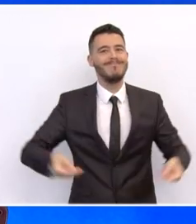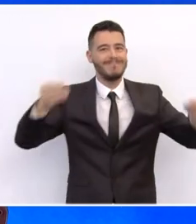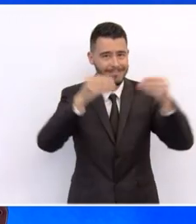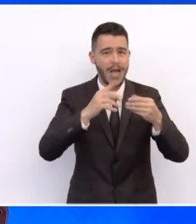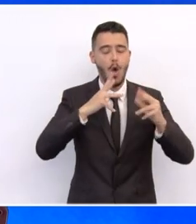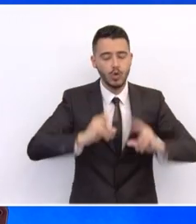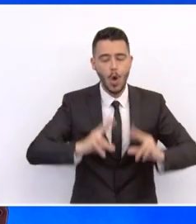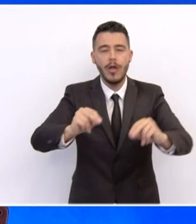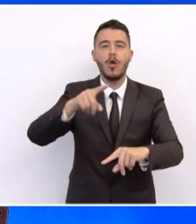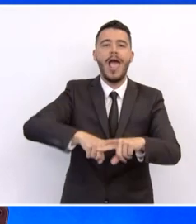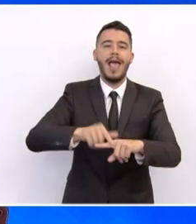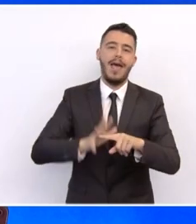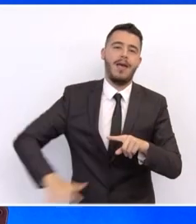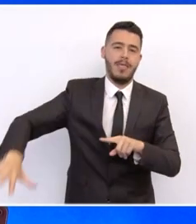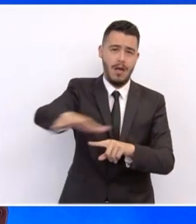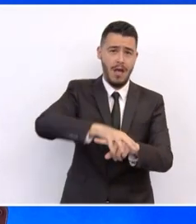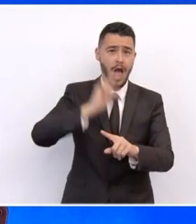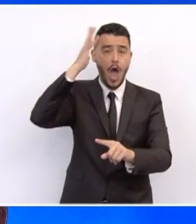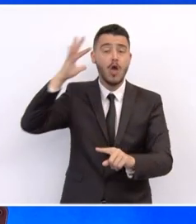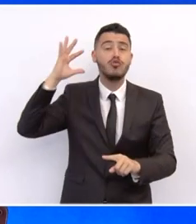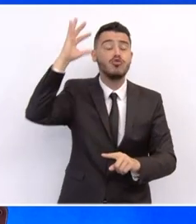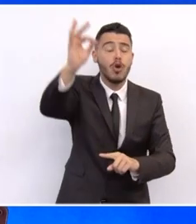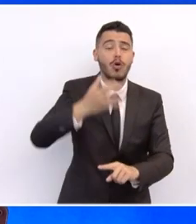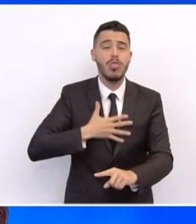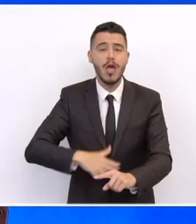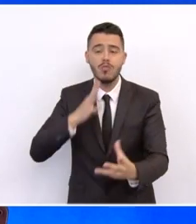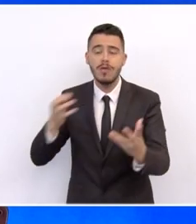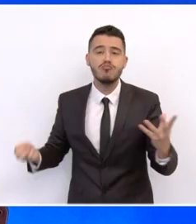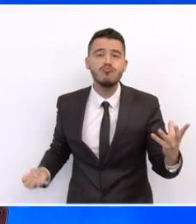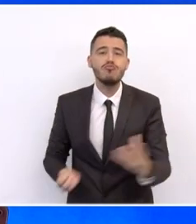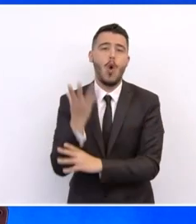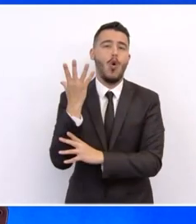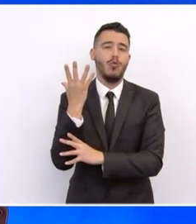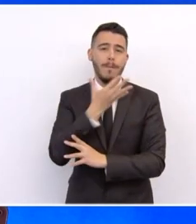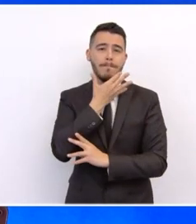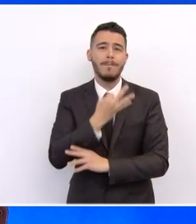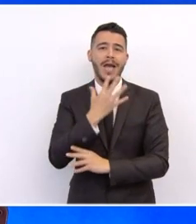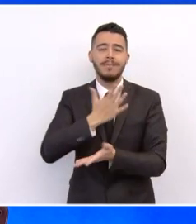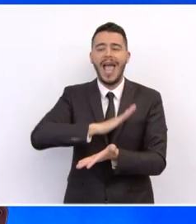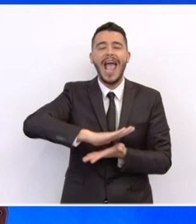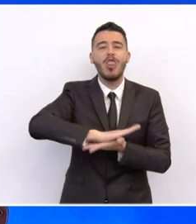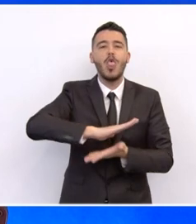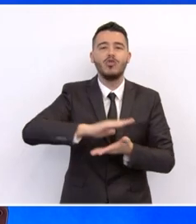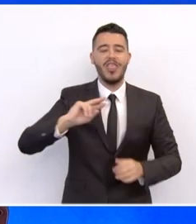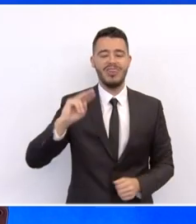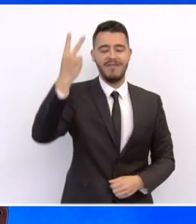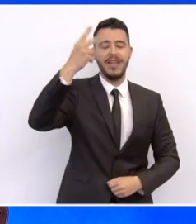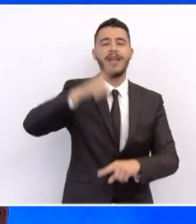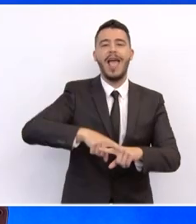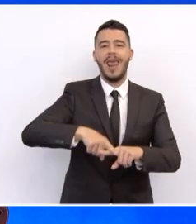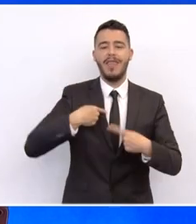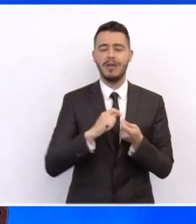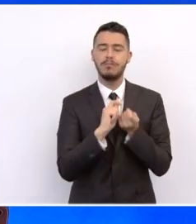είναι να δημιουργήσουμε τη νέα, καλύτερη εκδοχή της χώρας μας, τη version 2 της Ελλάδας. Και το timing είναι ιδανικό,